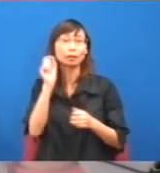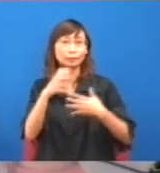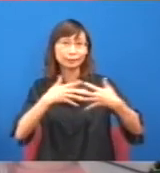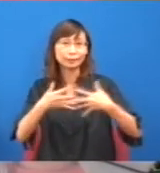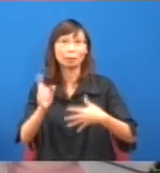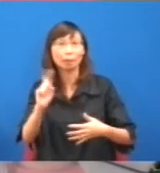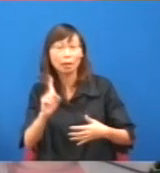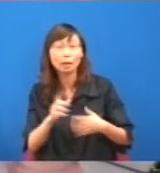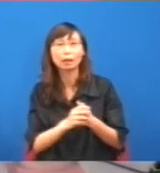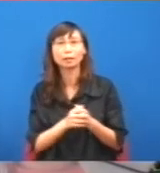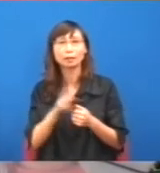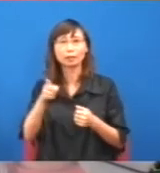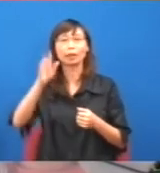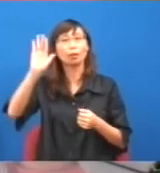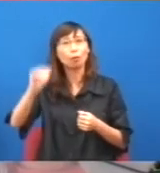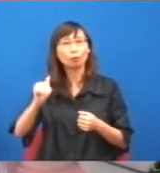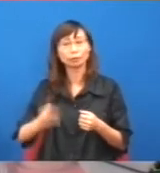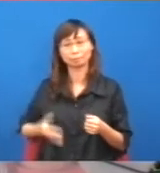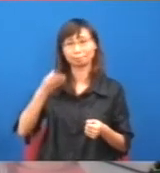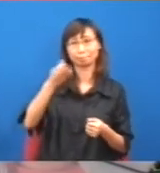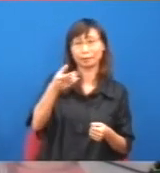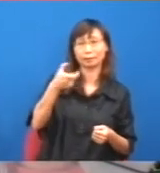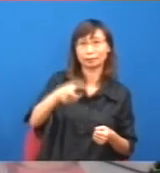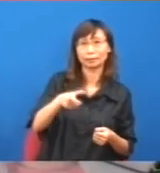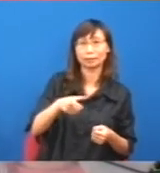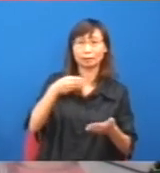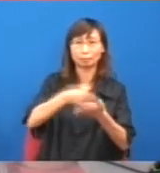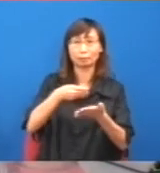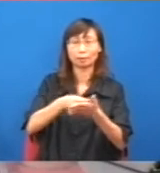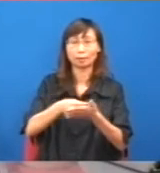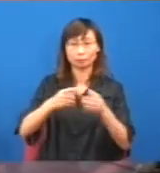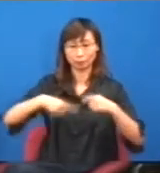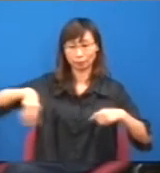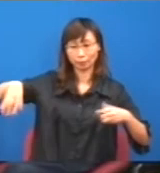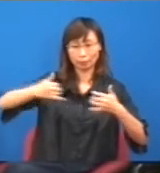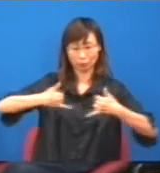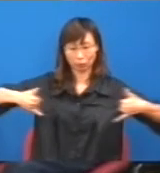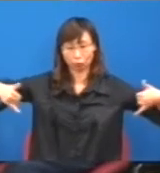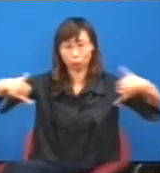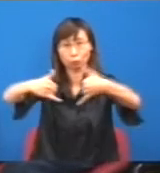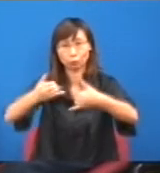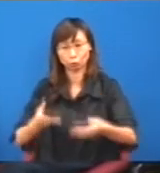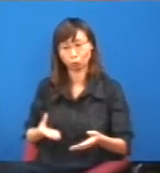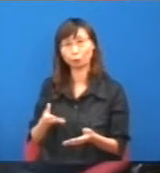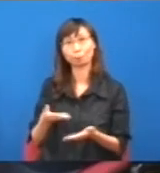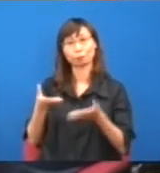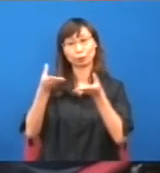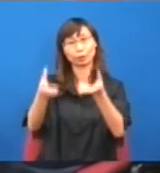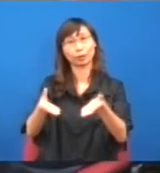就是,你可以出錢,買一圍桌請人吃飯,是嗎,OK,